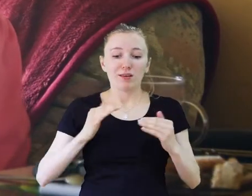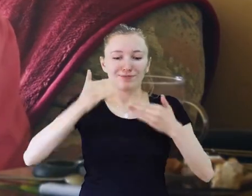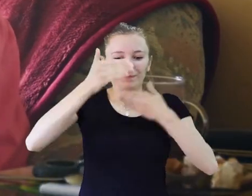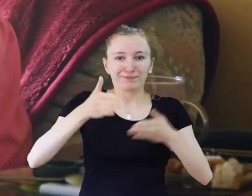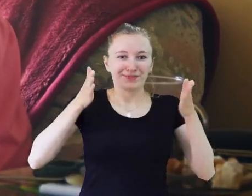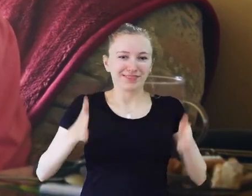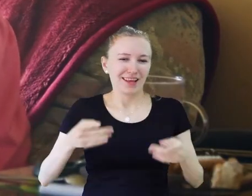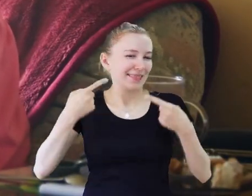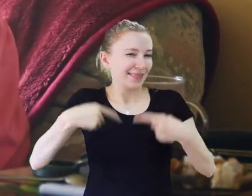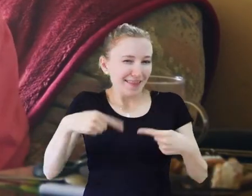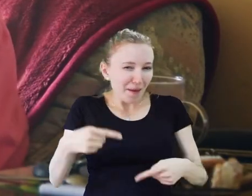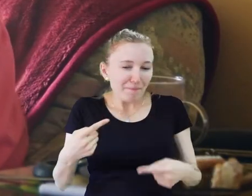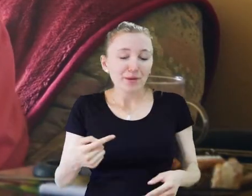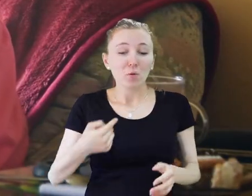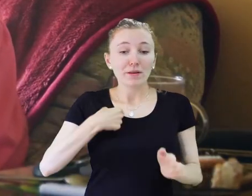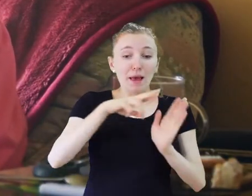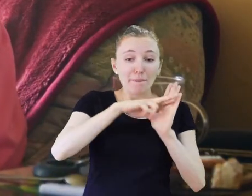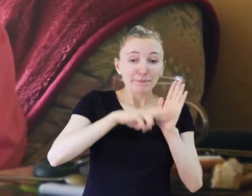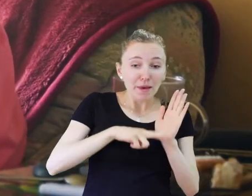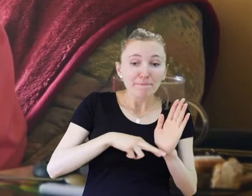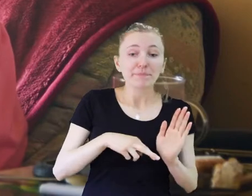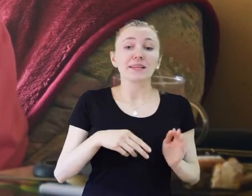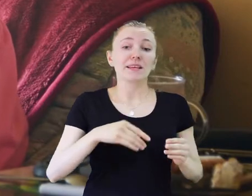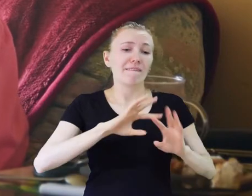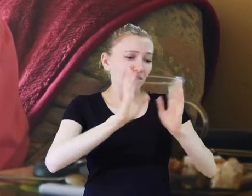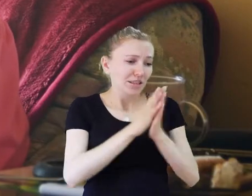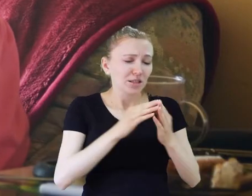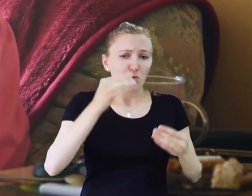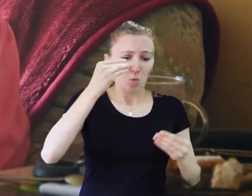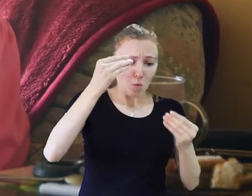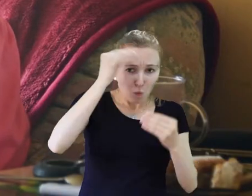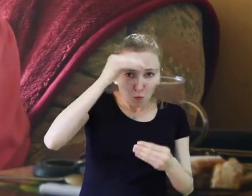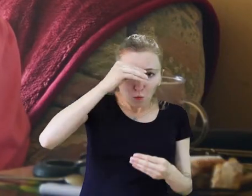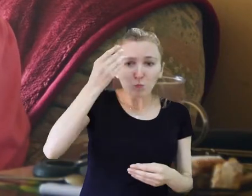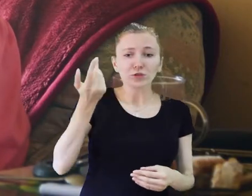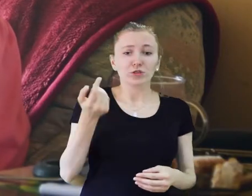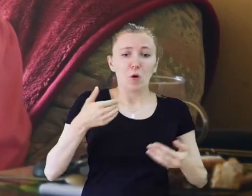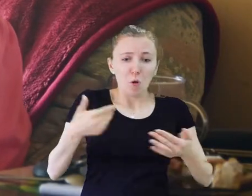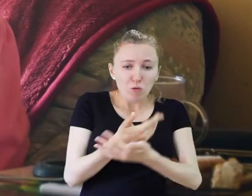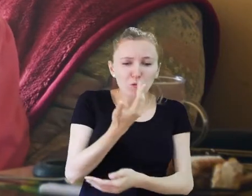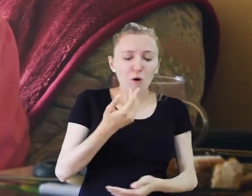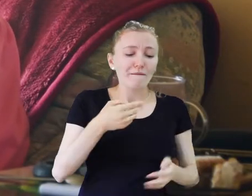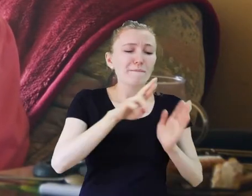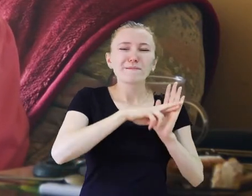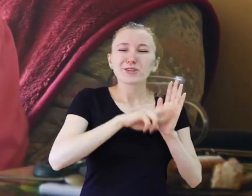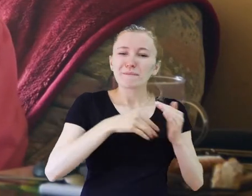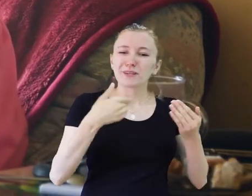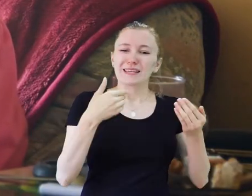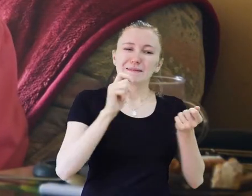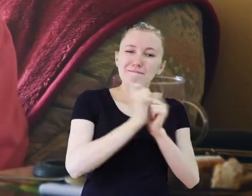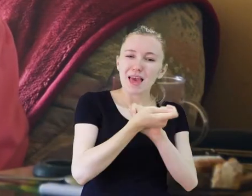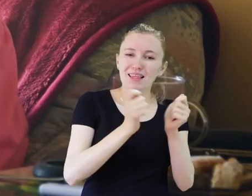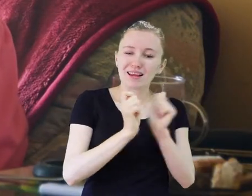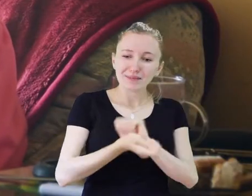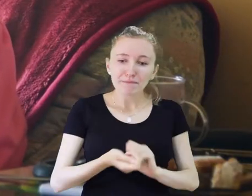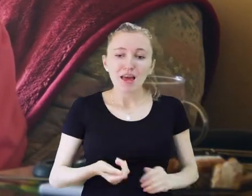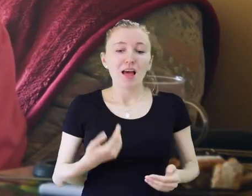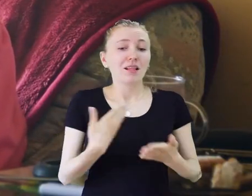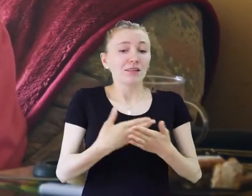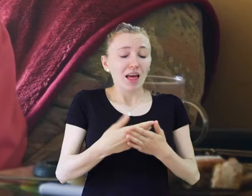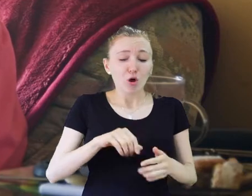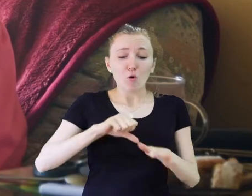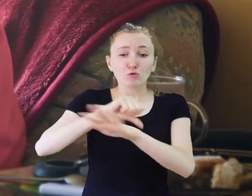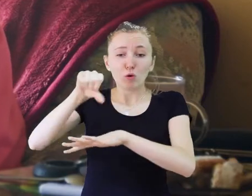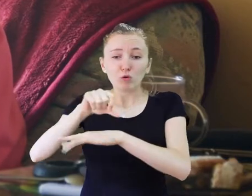zamknięcia się w cztery ścianach, że ja musiałam się, wiesz, uczyć na nowo wszystkich przepisów, bo one